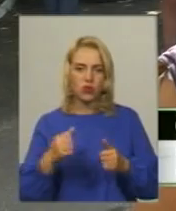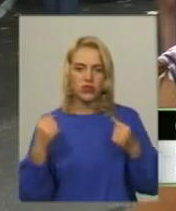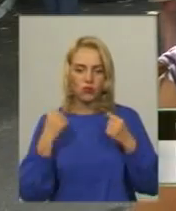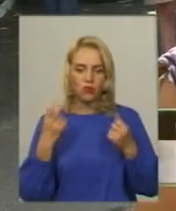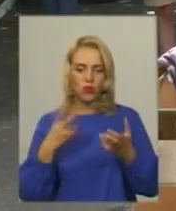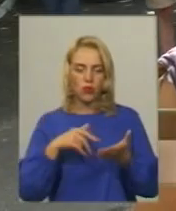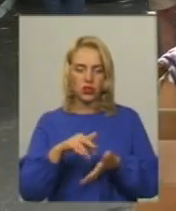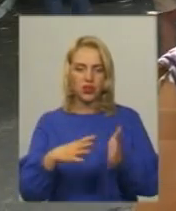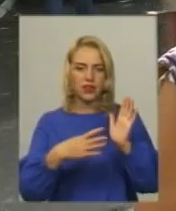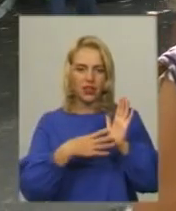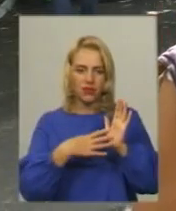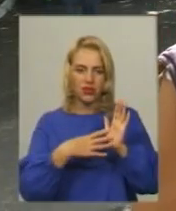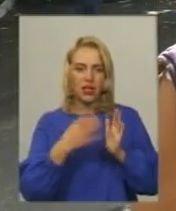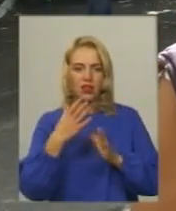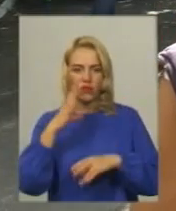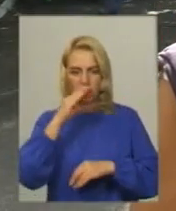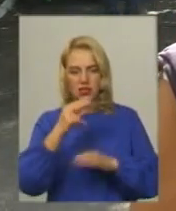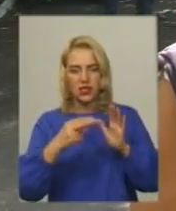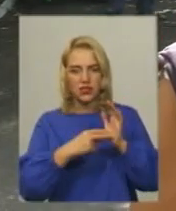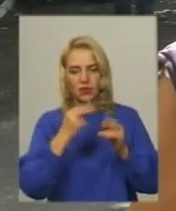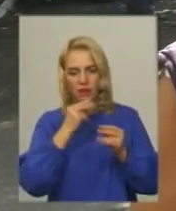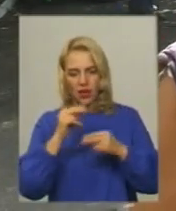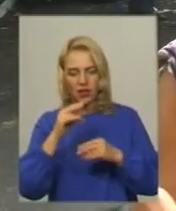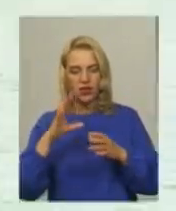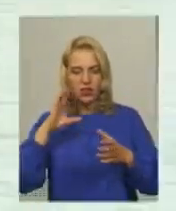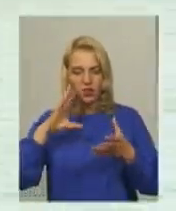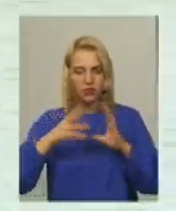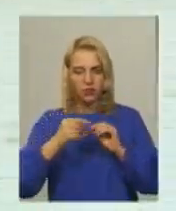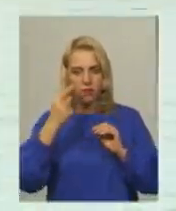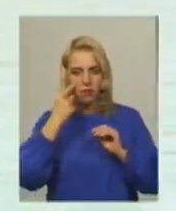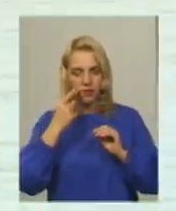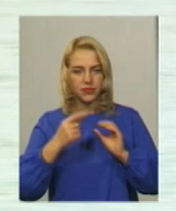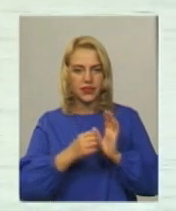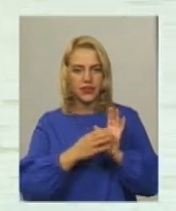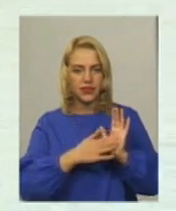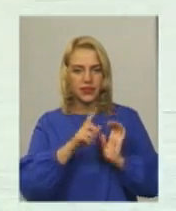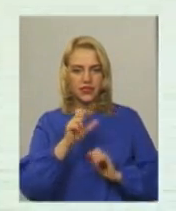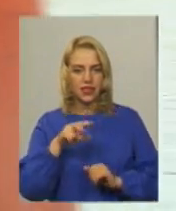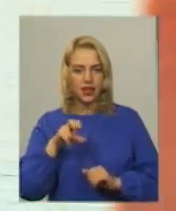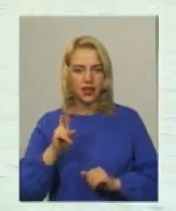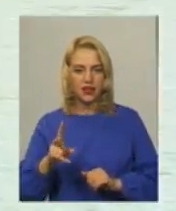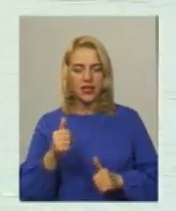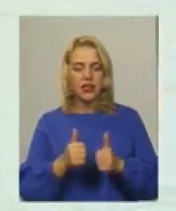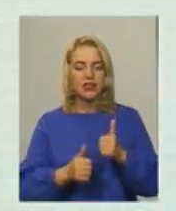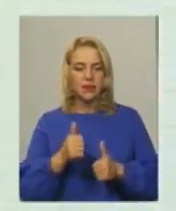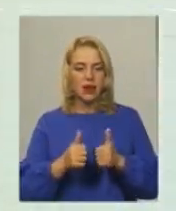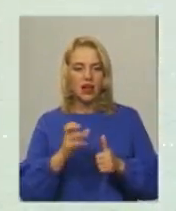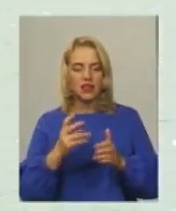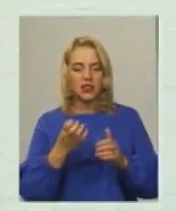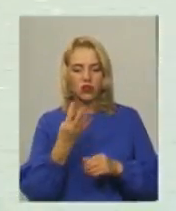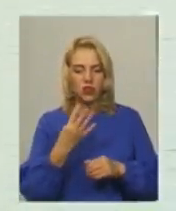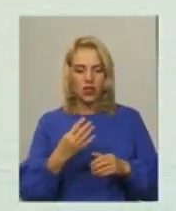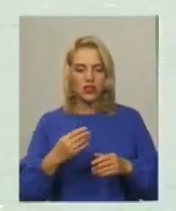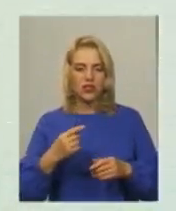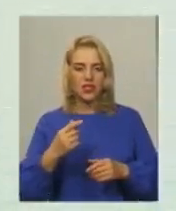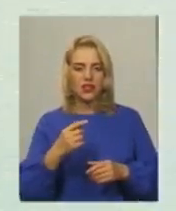пройти дев'ять, якщо йому це вдасться, сім кращих йдуть йому у залік Спортсмени змагались у 14 класах, усього 22 учасники з